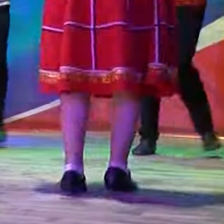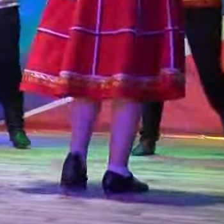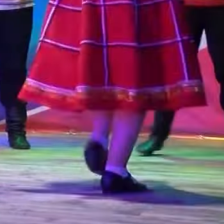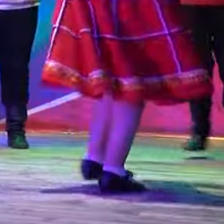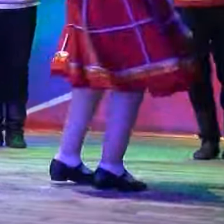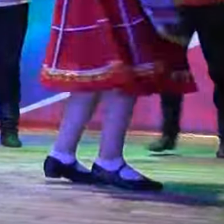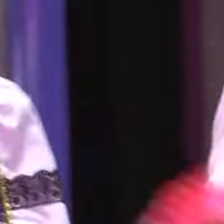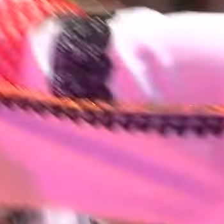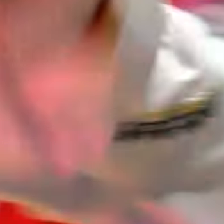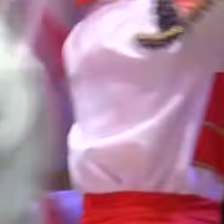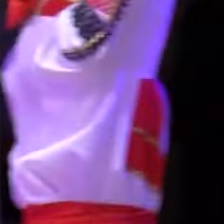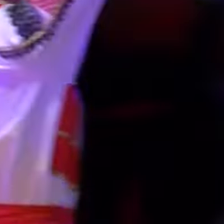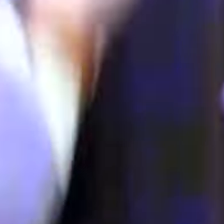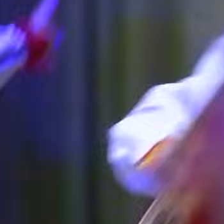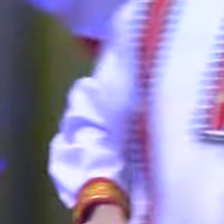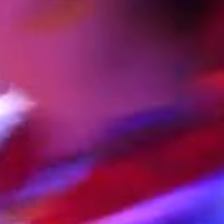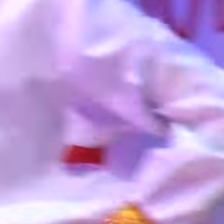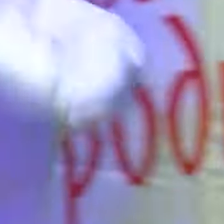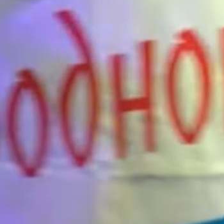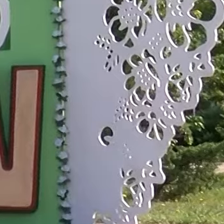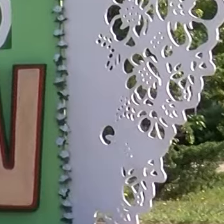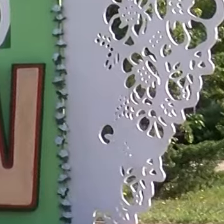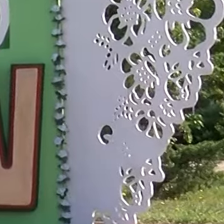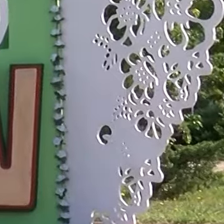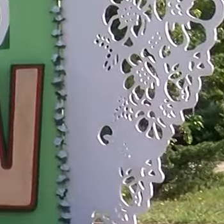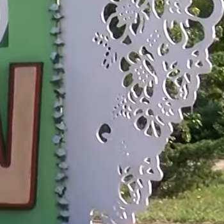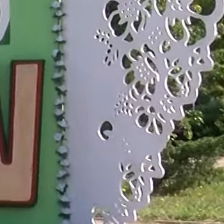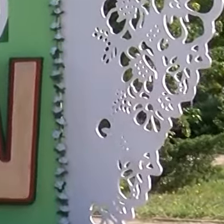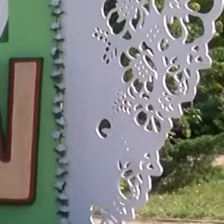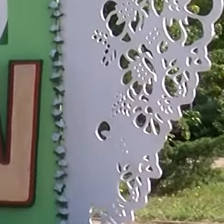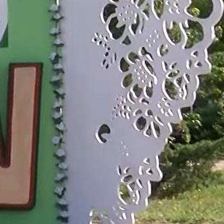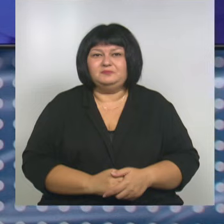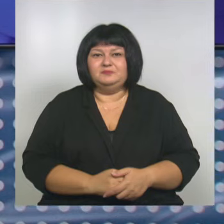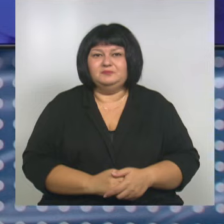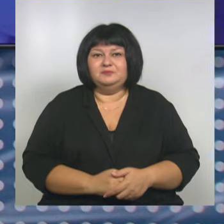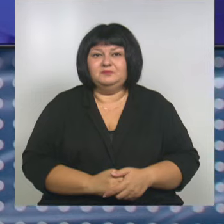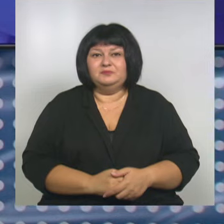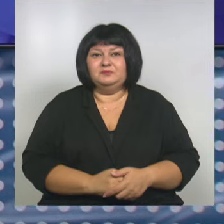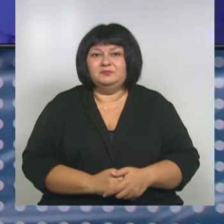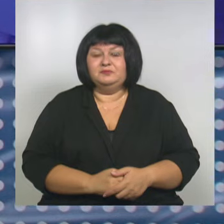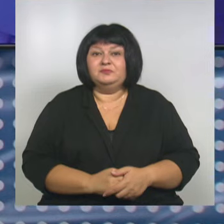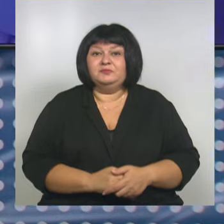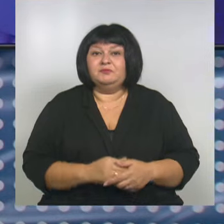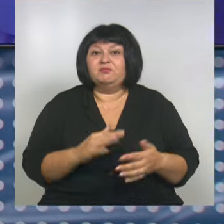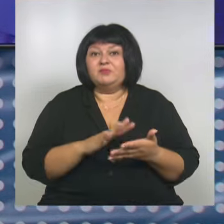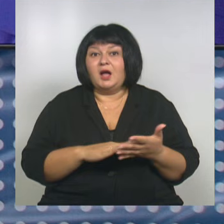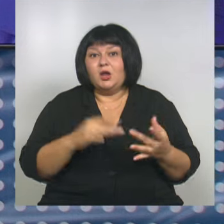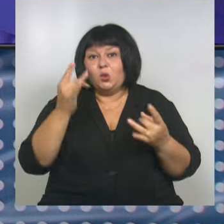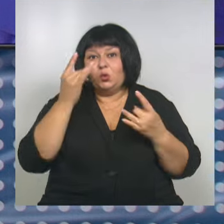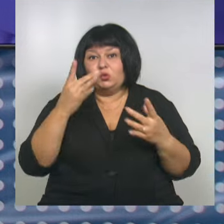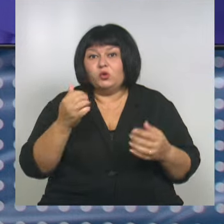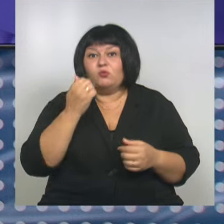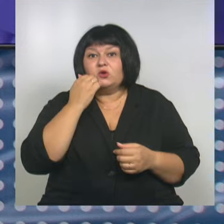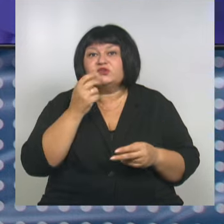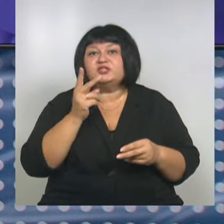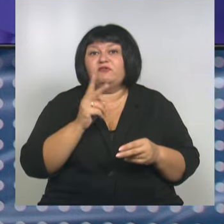и муниципалитета. Татьяна Куликова, Александр Кветко. Такой день на мире Белогория. Далее о культуре. В